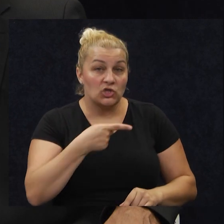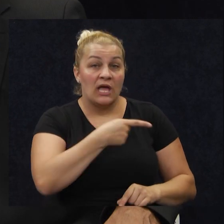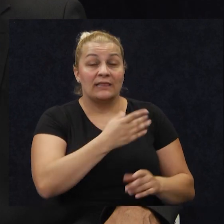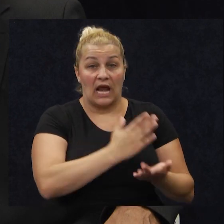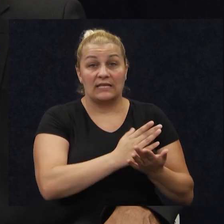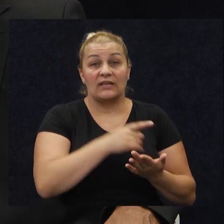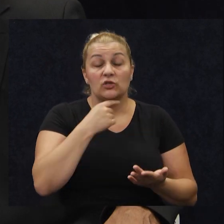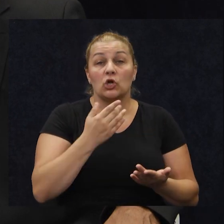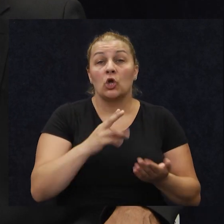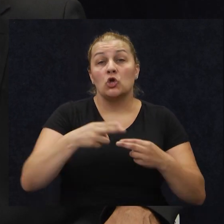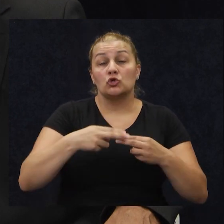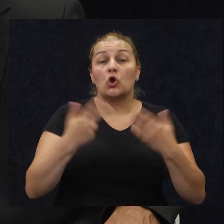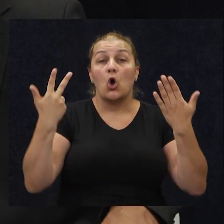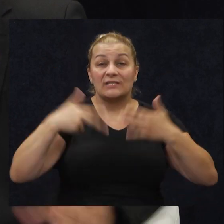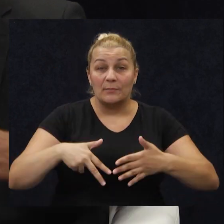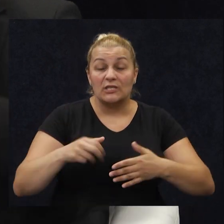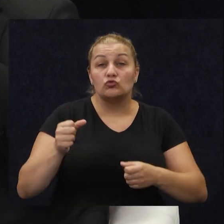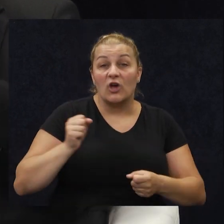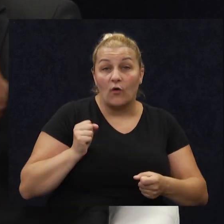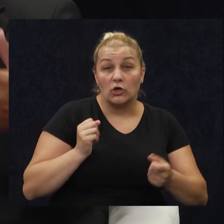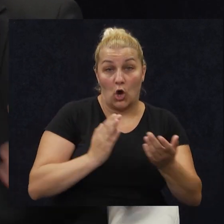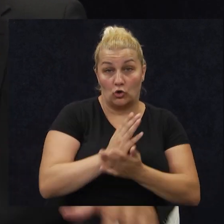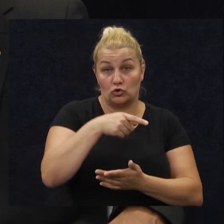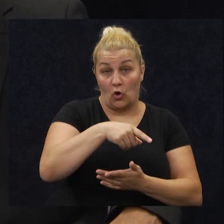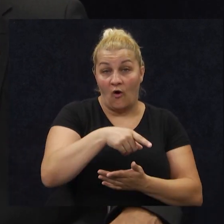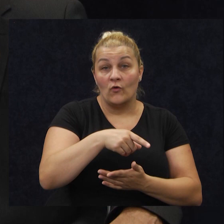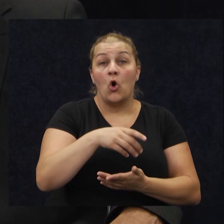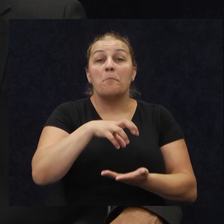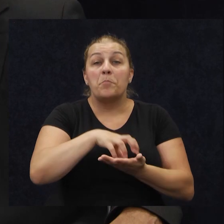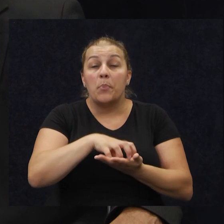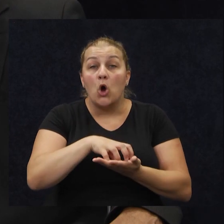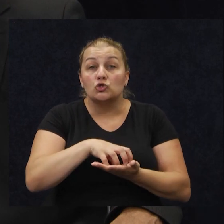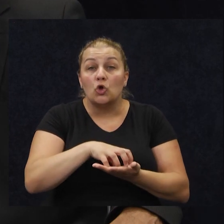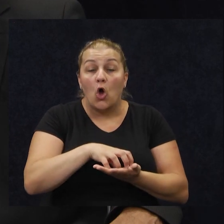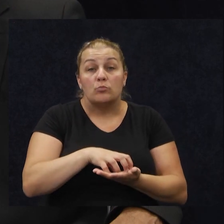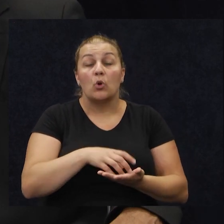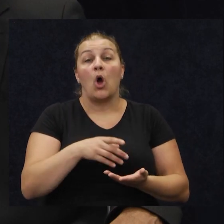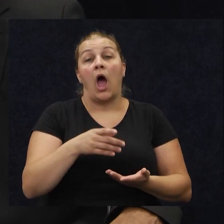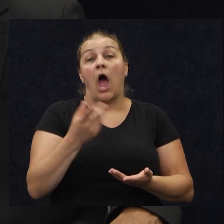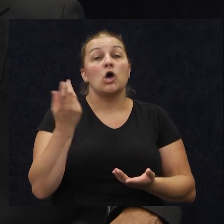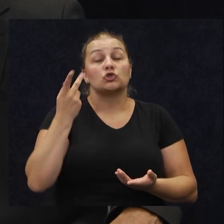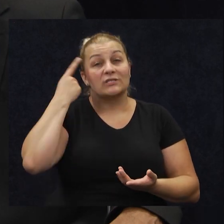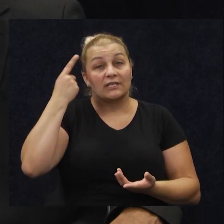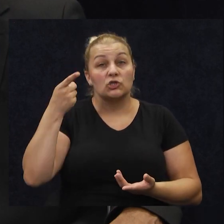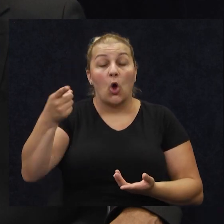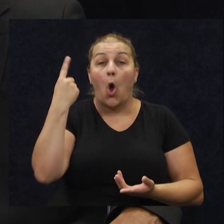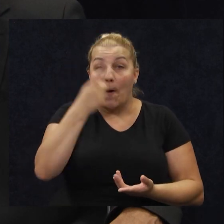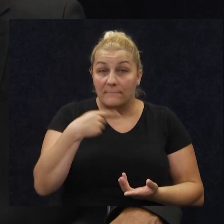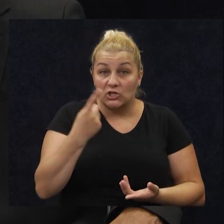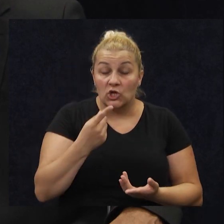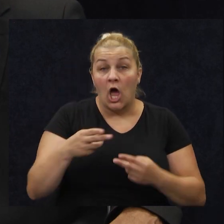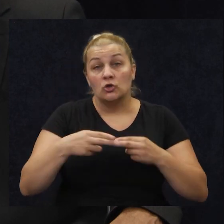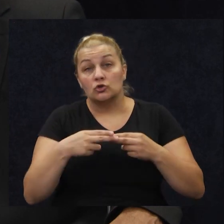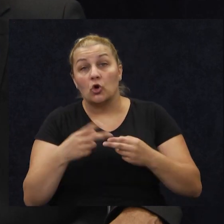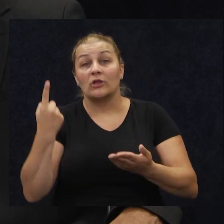rekla, gotovo 8 tisuća bojovnika prošlo je kroz vašu, kroz našu, kroz moju postrojbu, a što se tiče o Miša, gotovo